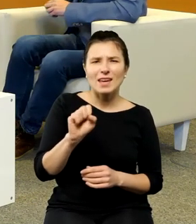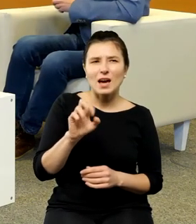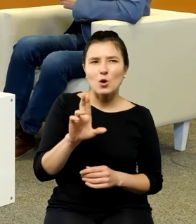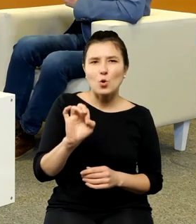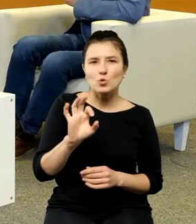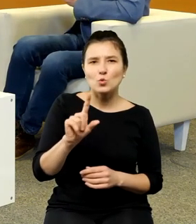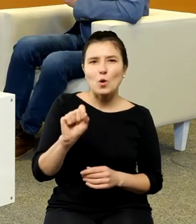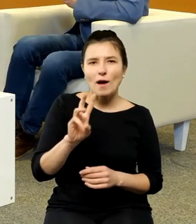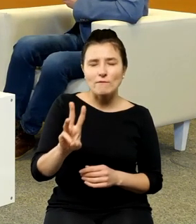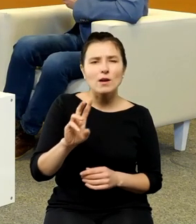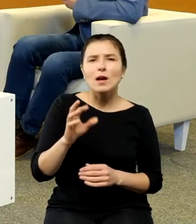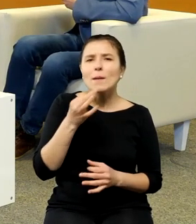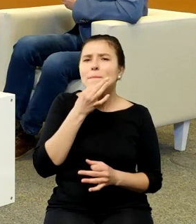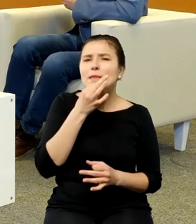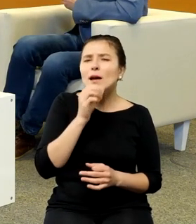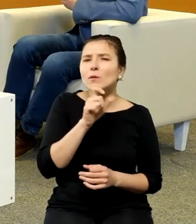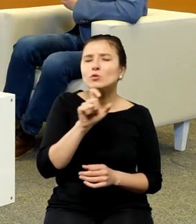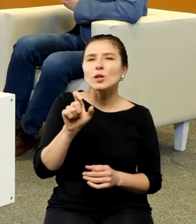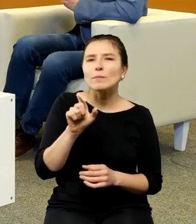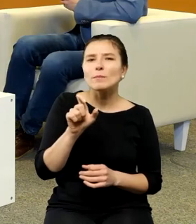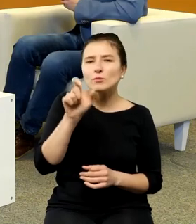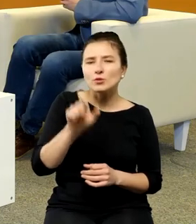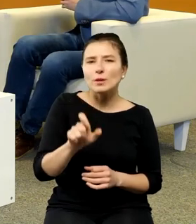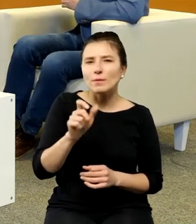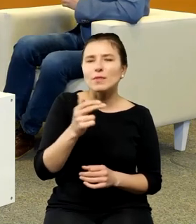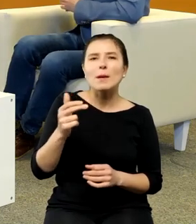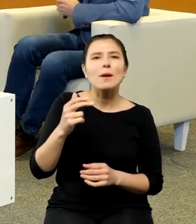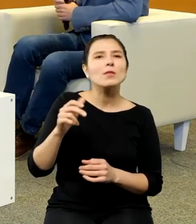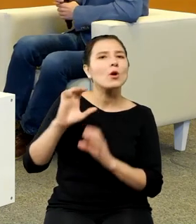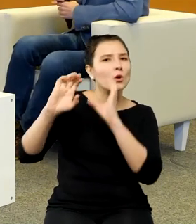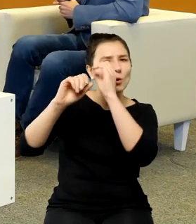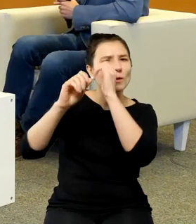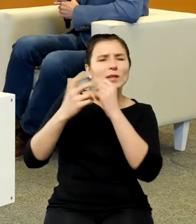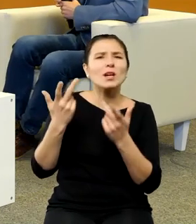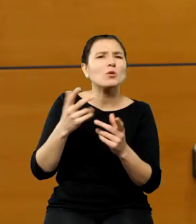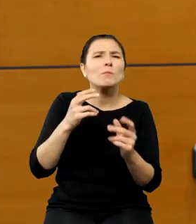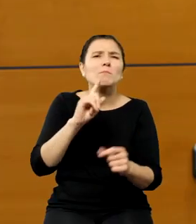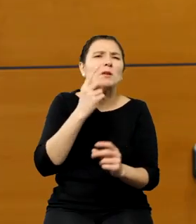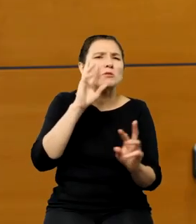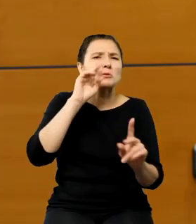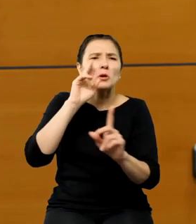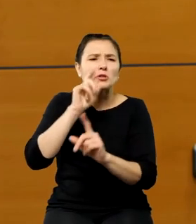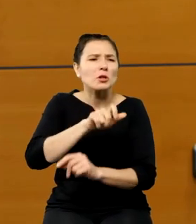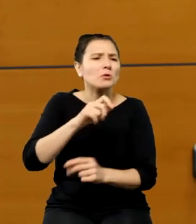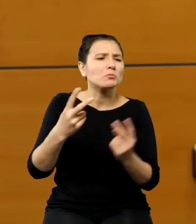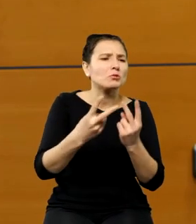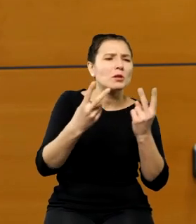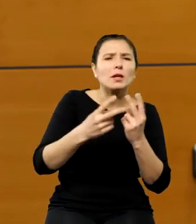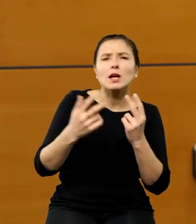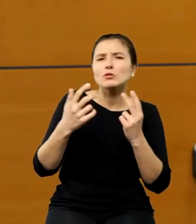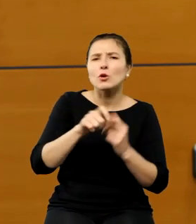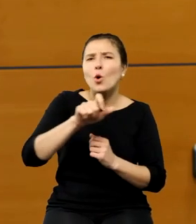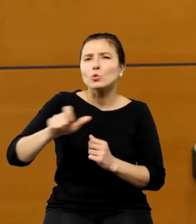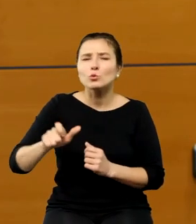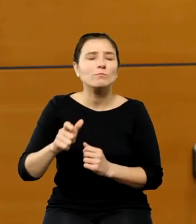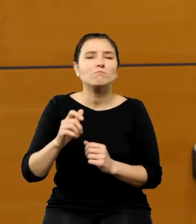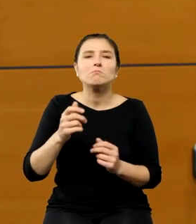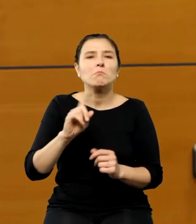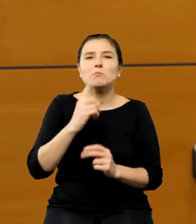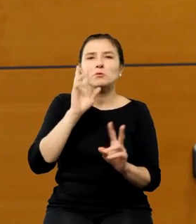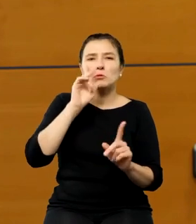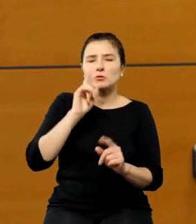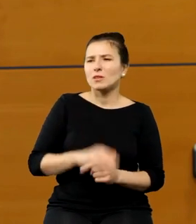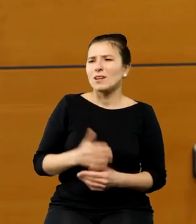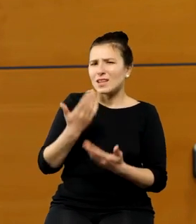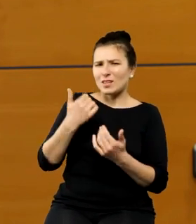jakie są pierwsze skojarzenia szerokiej publiczności dziennikarzy? Dzień dobry państwu. Ja nie wiem, czemu pan się